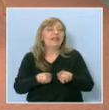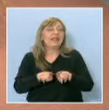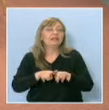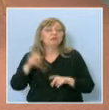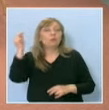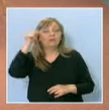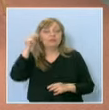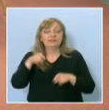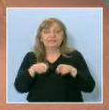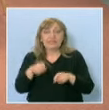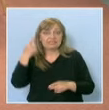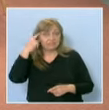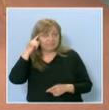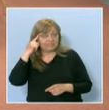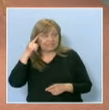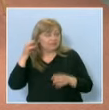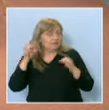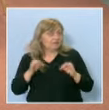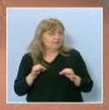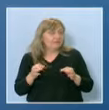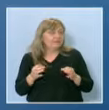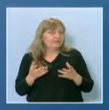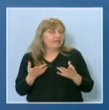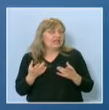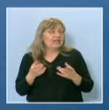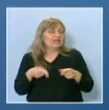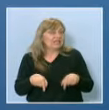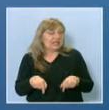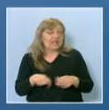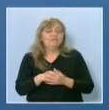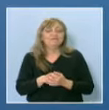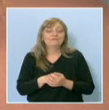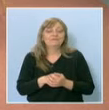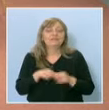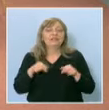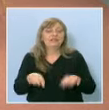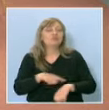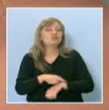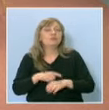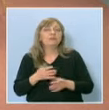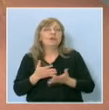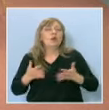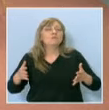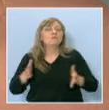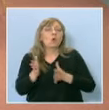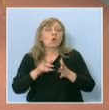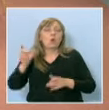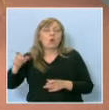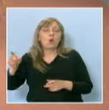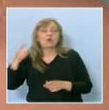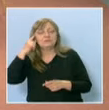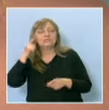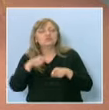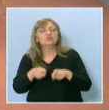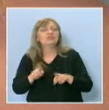Тези мисли актуални ли са днес, според вас? В днешно време много хора смятат, че тези мисли не са